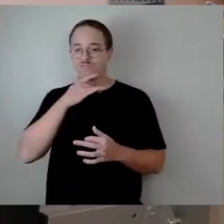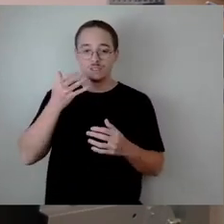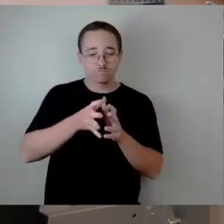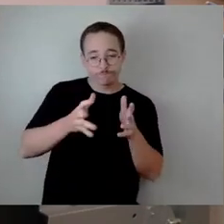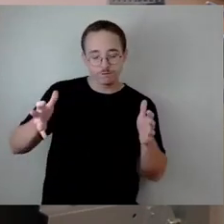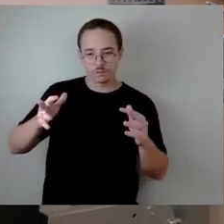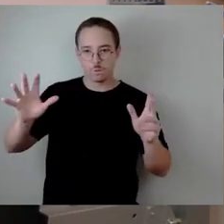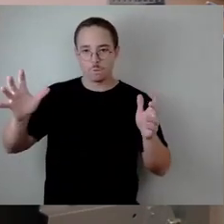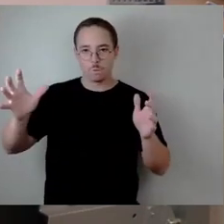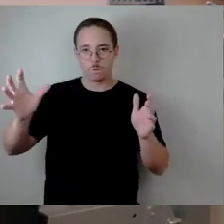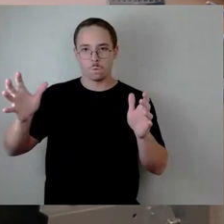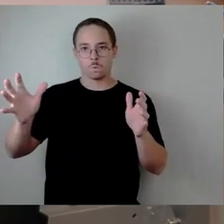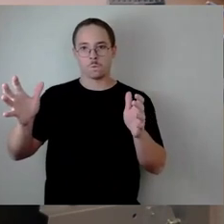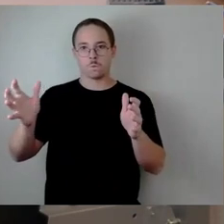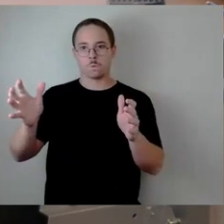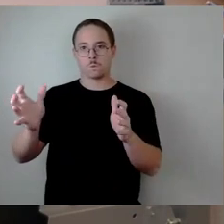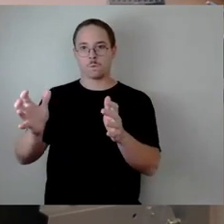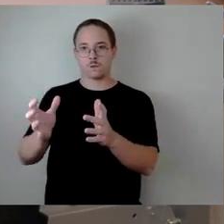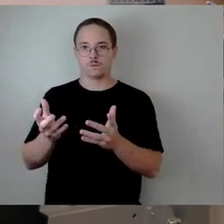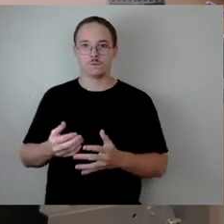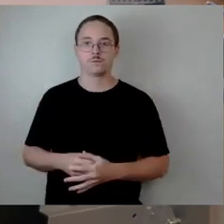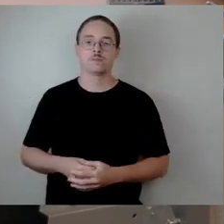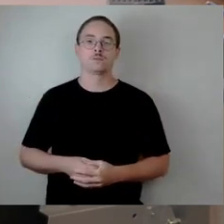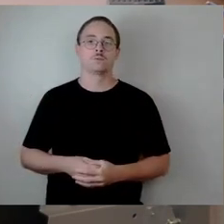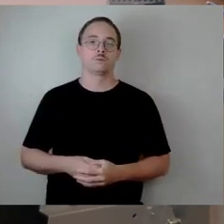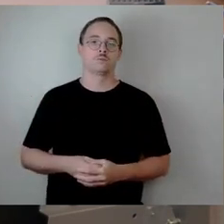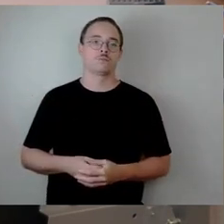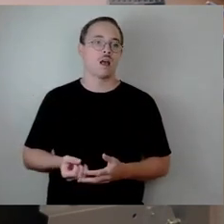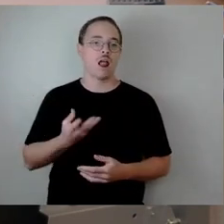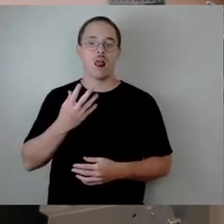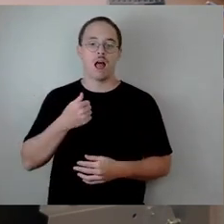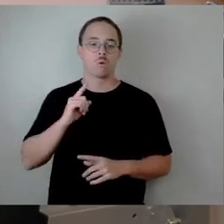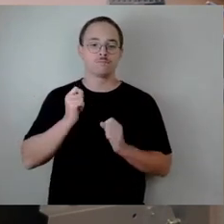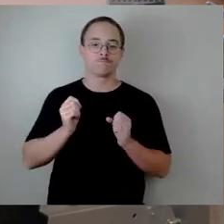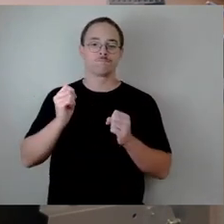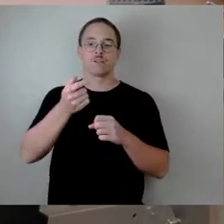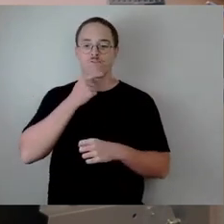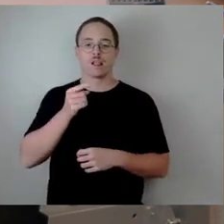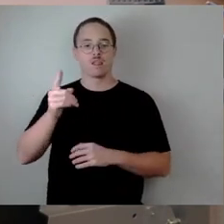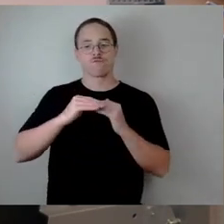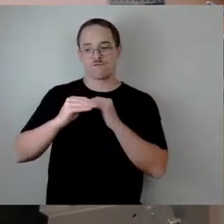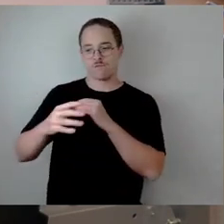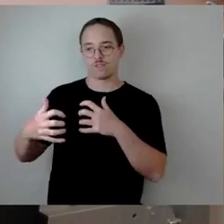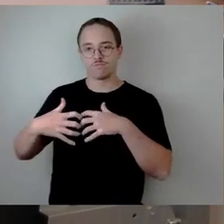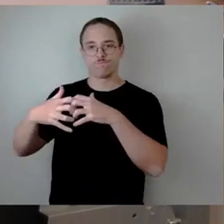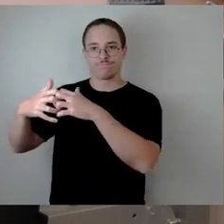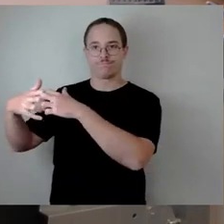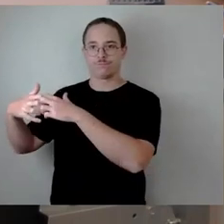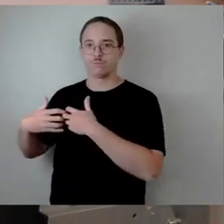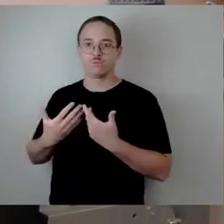Ausgangsflächen zu schaffen, aber so ganz selbstverständlich ist es nicht, dass das so bleibt. Und von daher muss man gucken,